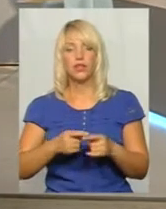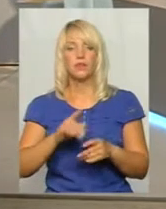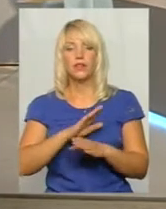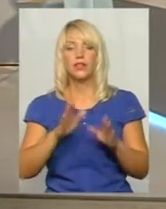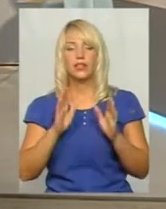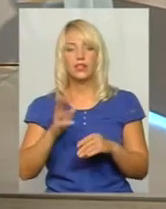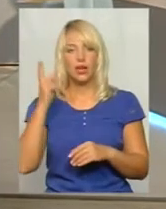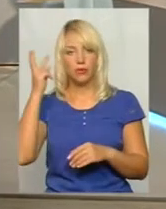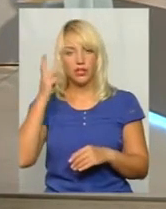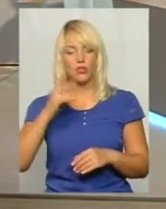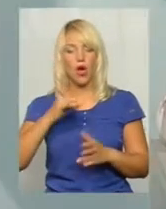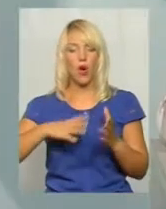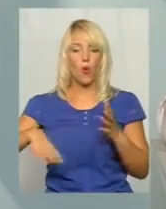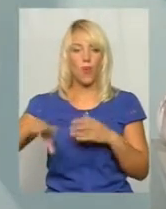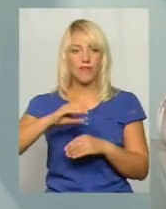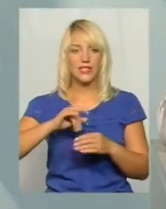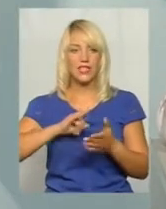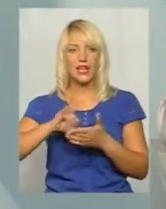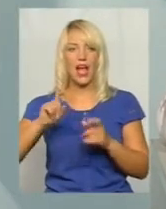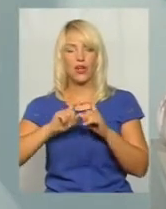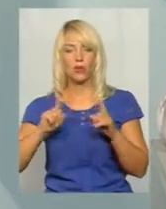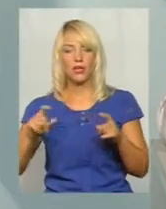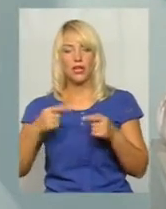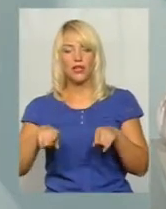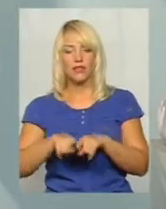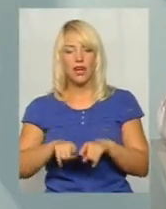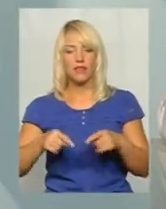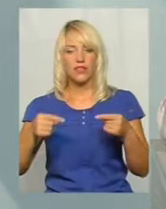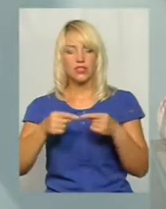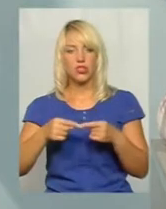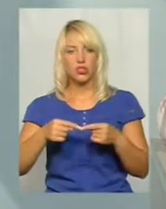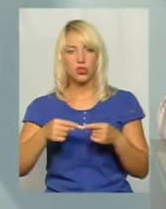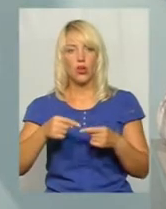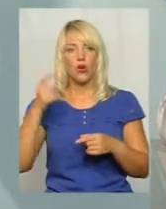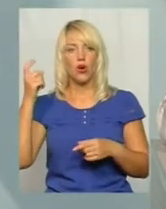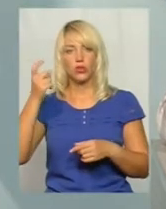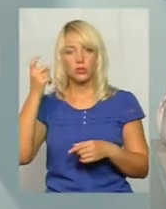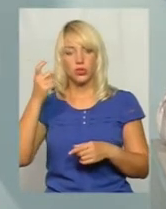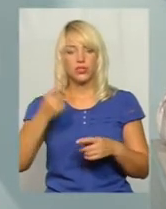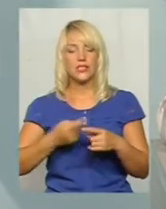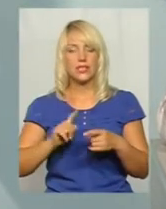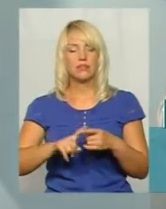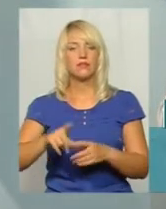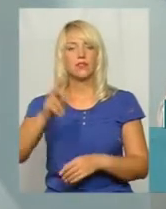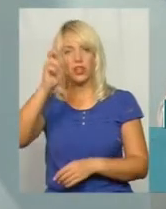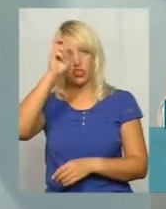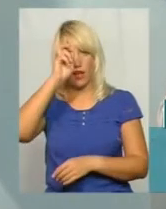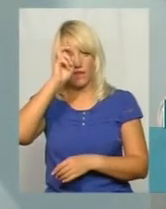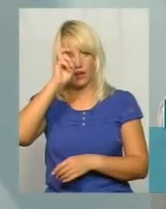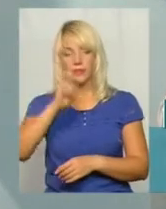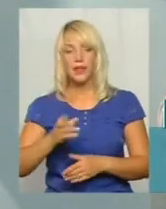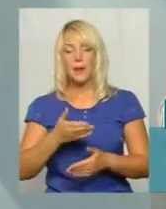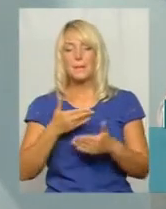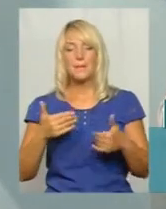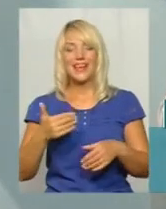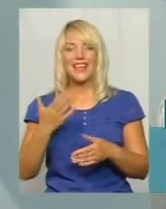Хмельницькому, а всіх аеропортах, там визначено законодавством, є держава. Тому ми як